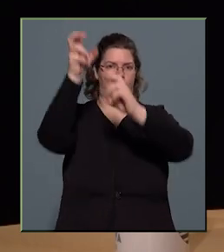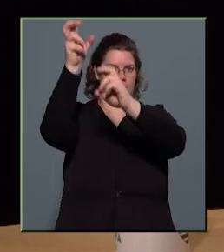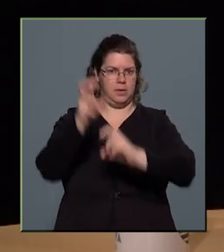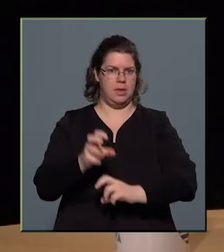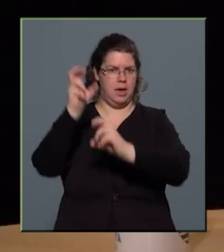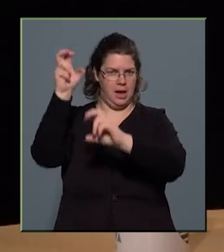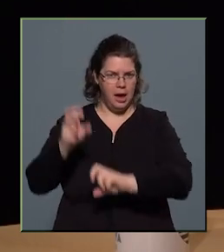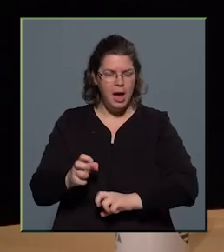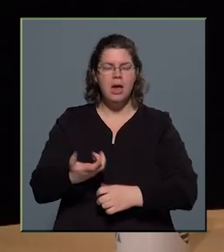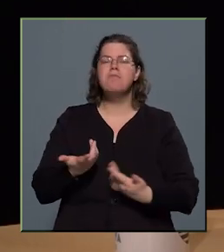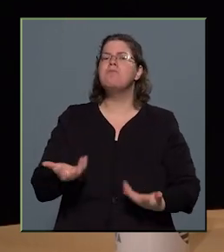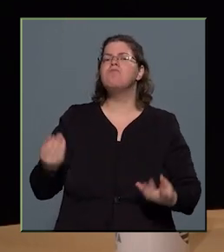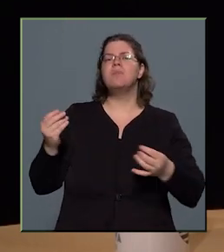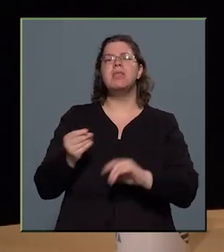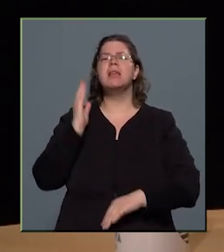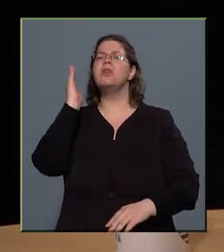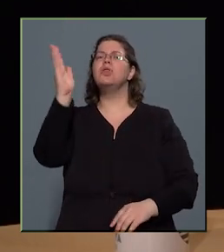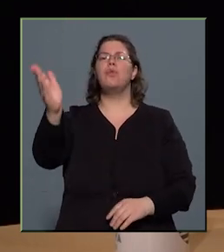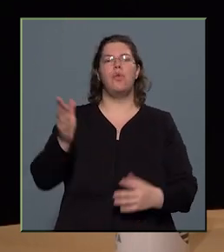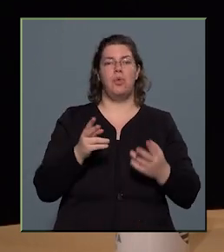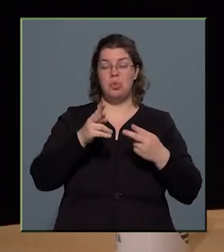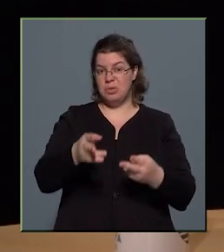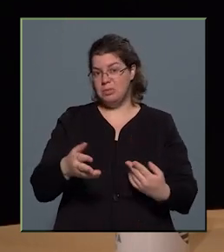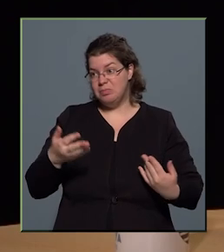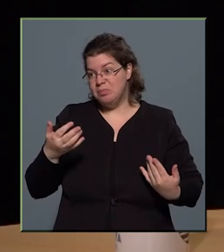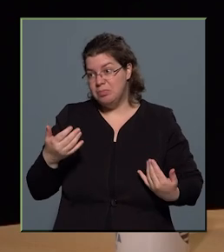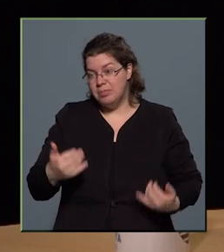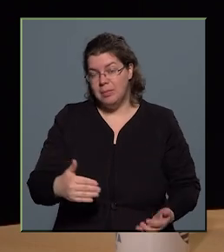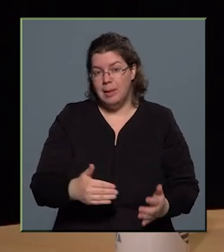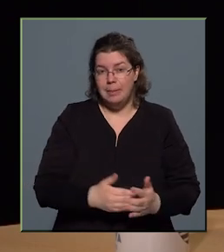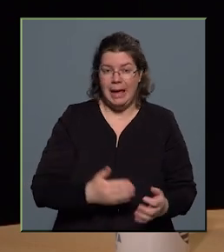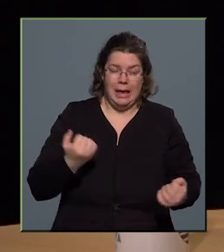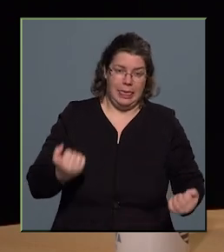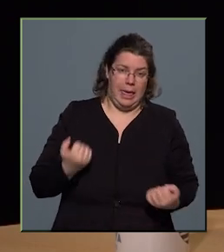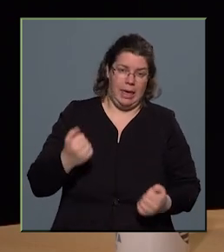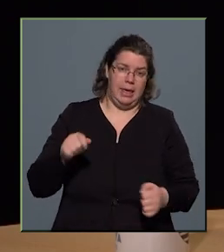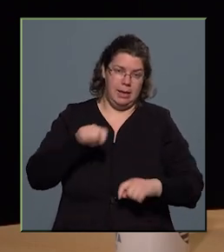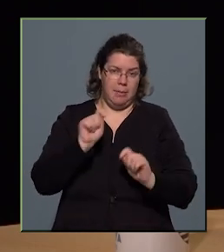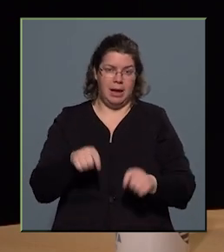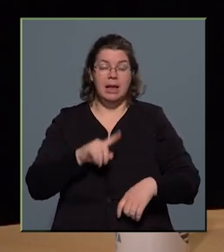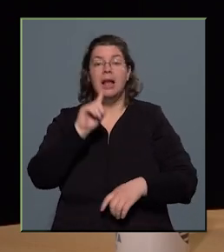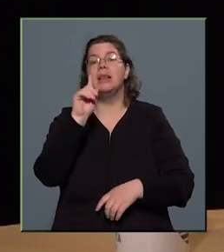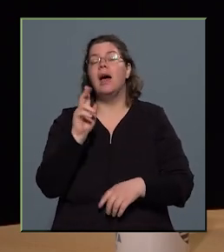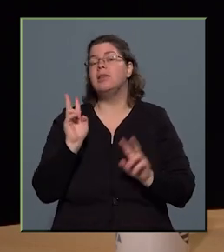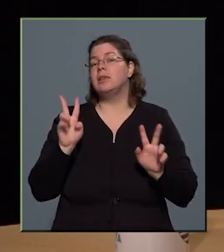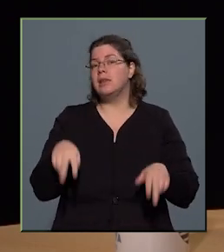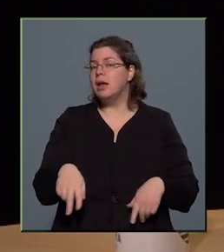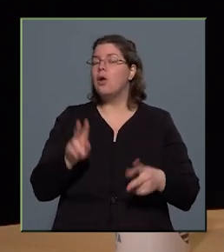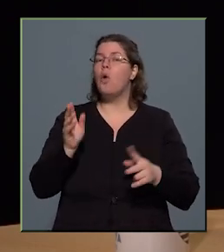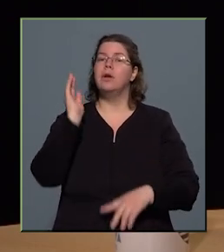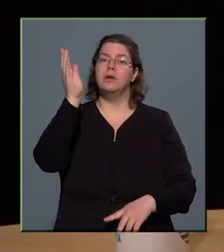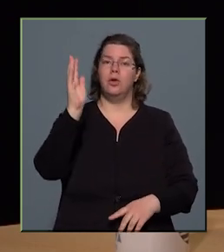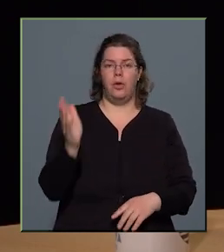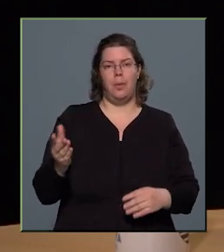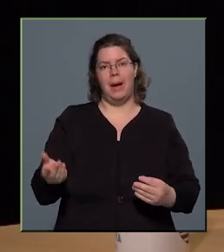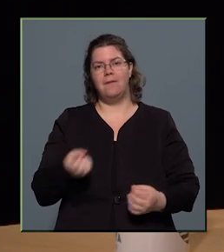Hogy mennyire a jövő útja ez, ezt ma még nehéz megítélni, de tény az, hogy a jövőben